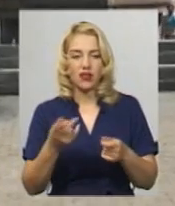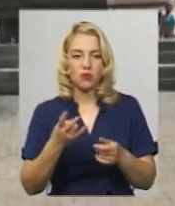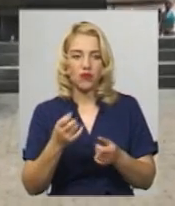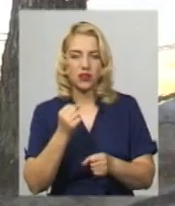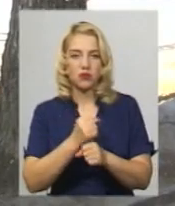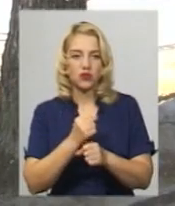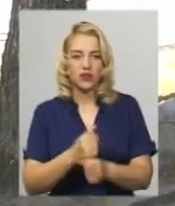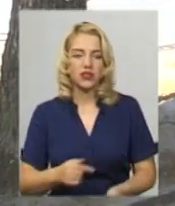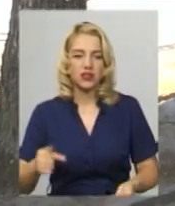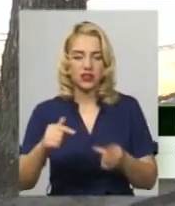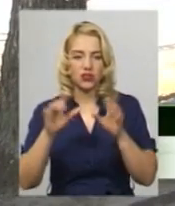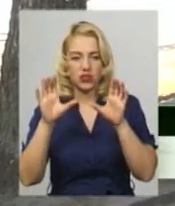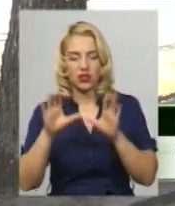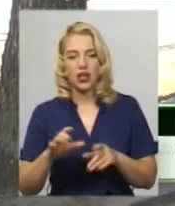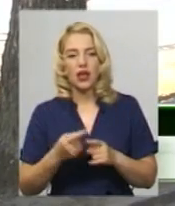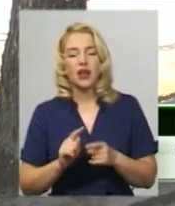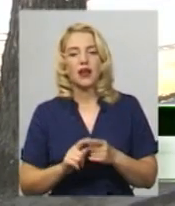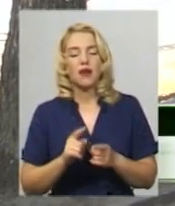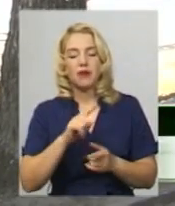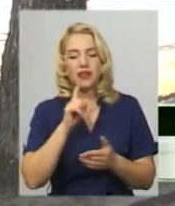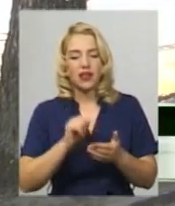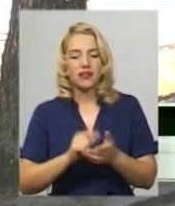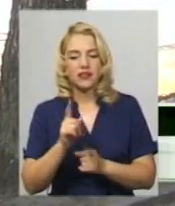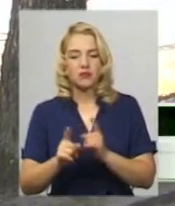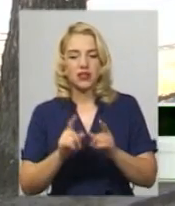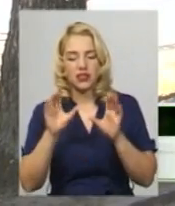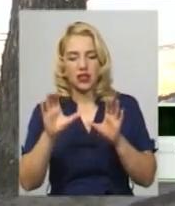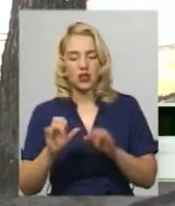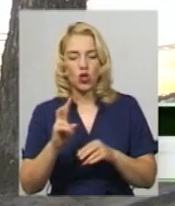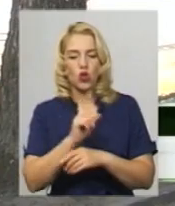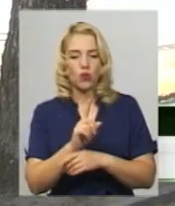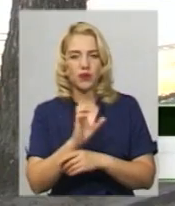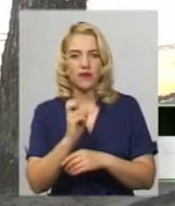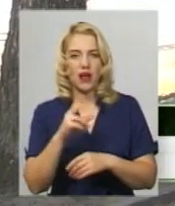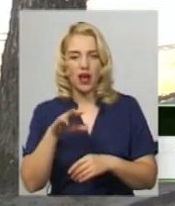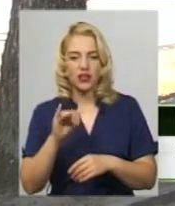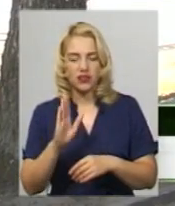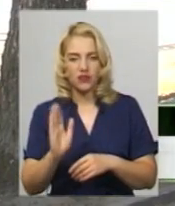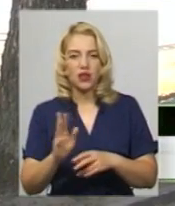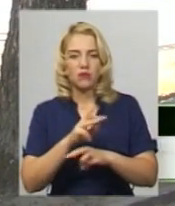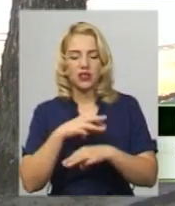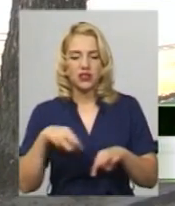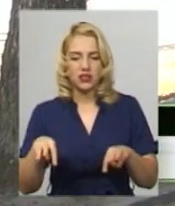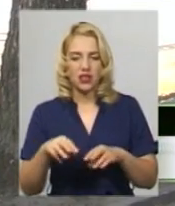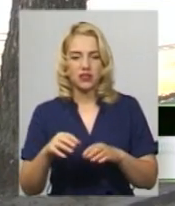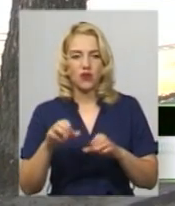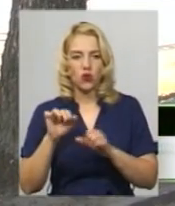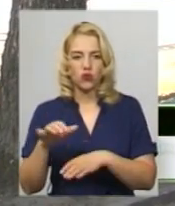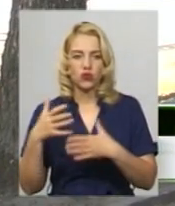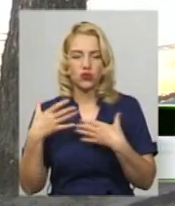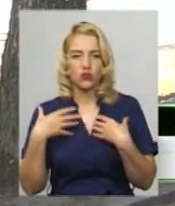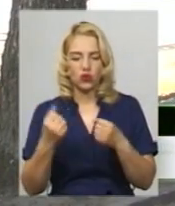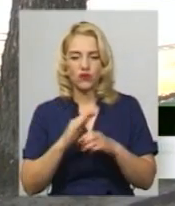законодавством. Питання зміни з даних законів, а також нормативних актів Міністерства охорони здоров'я не входить, на жаль, до